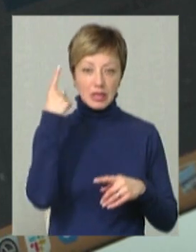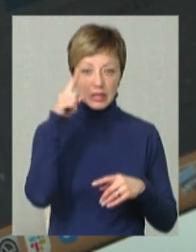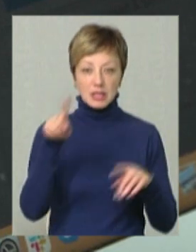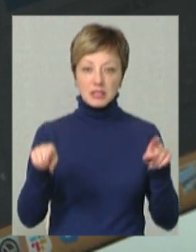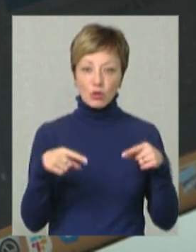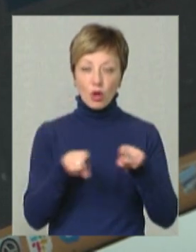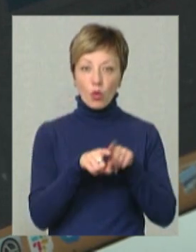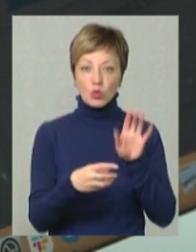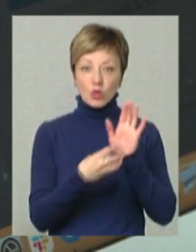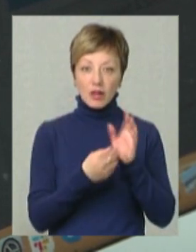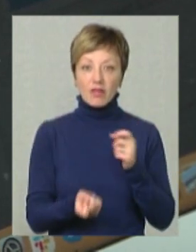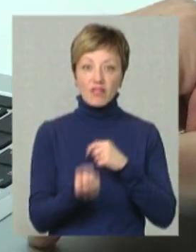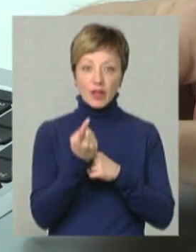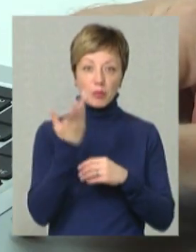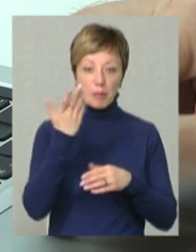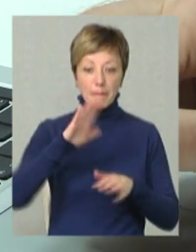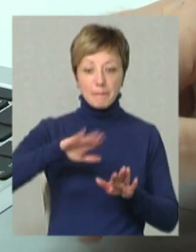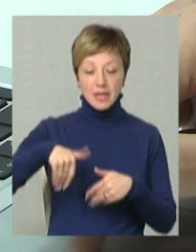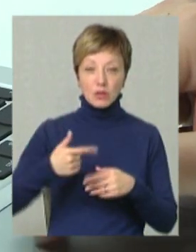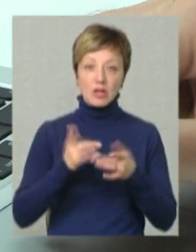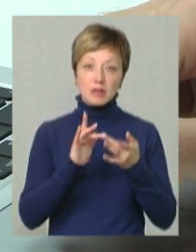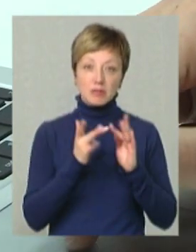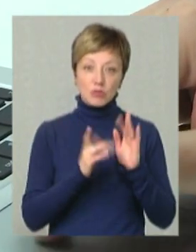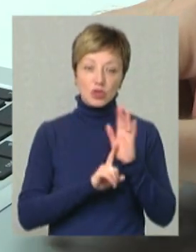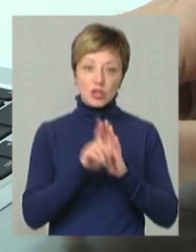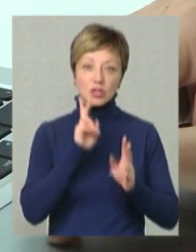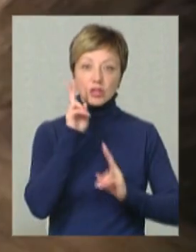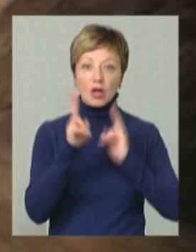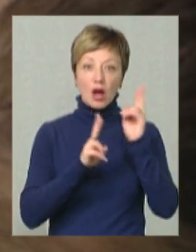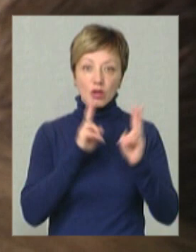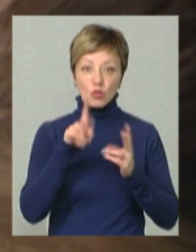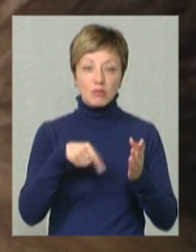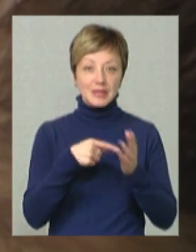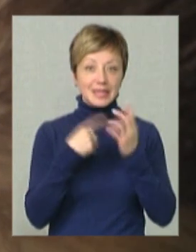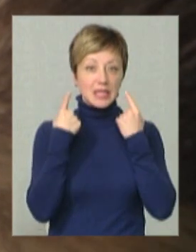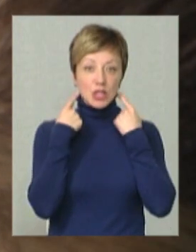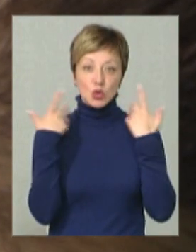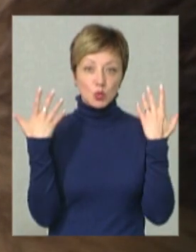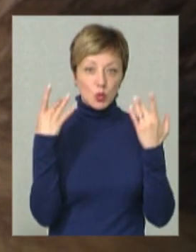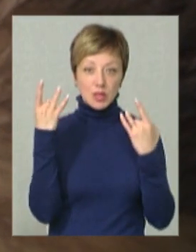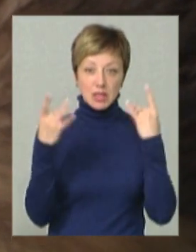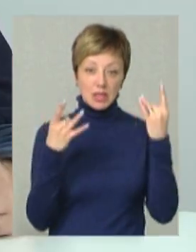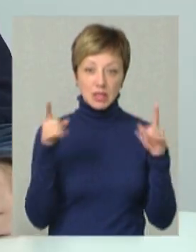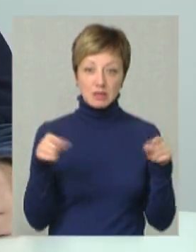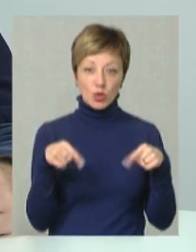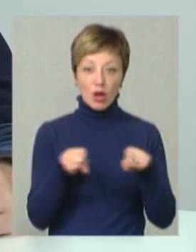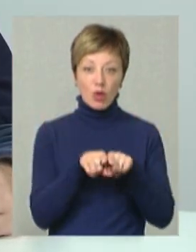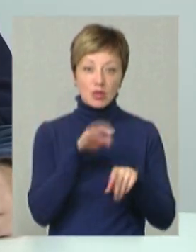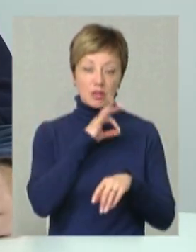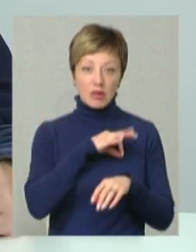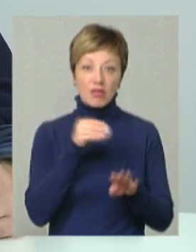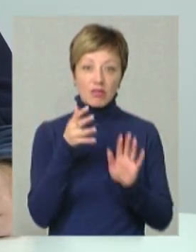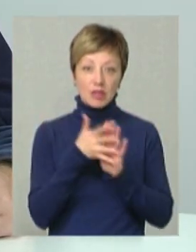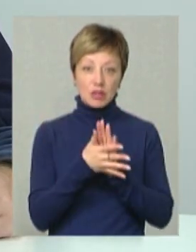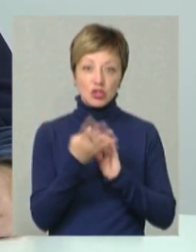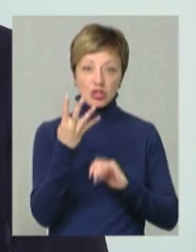Без Після того, як люди у соцмережах почали скажетись на те, що у місті не чутно сирен. На створення такого застосунку витратили з